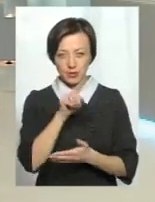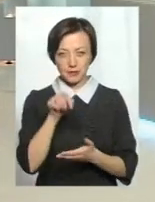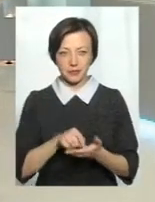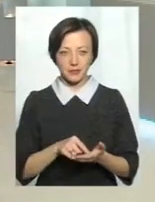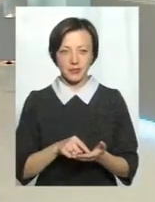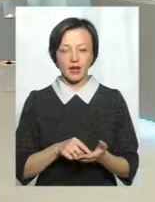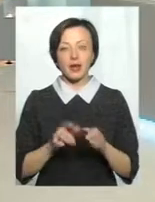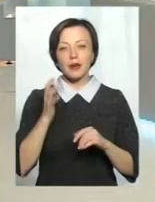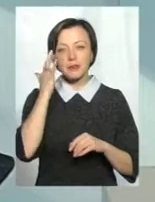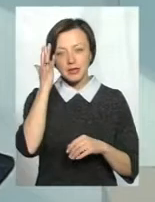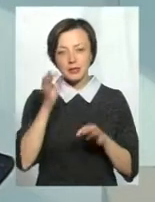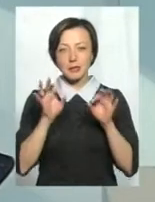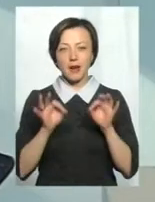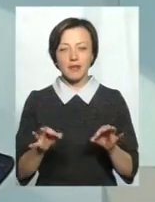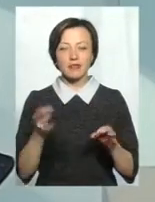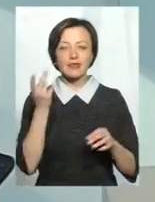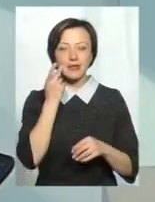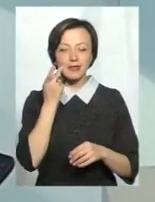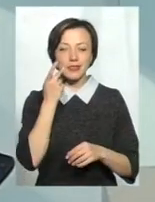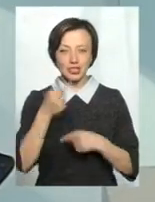Мислити правильно, це треба завжди.